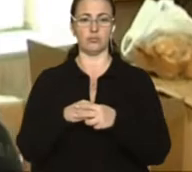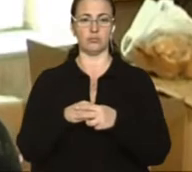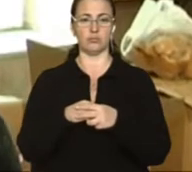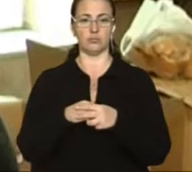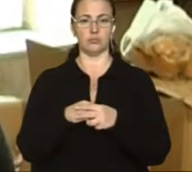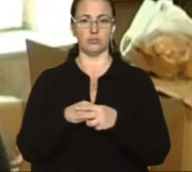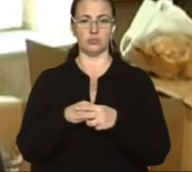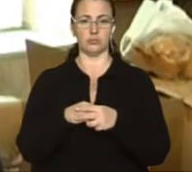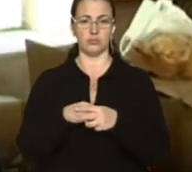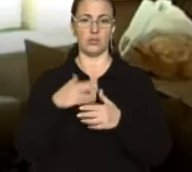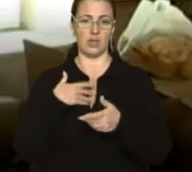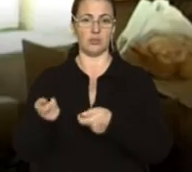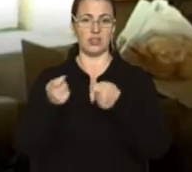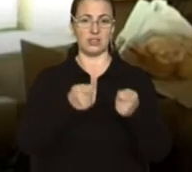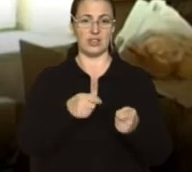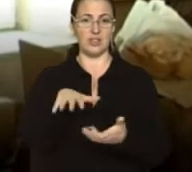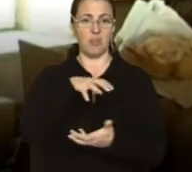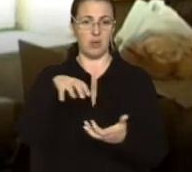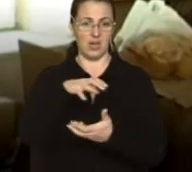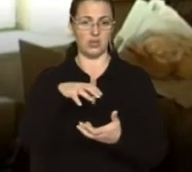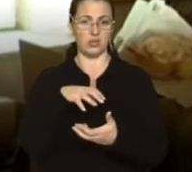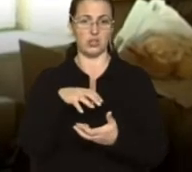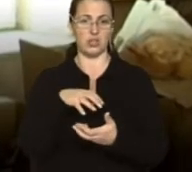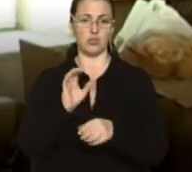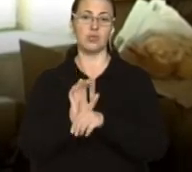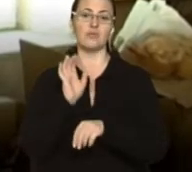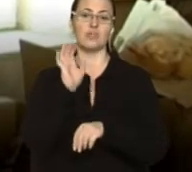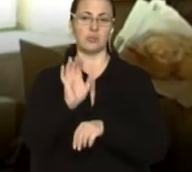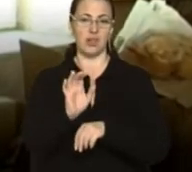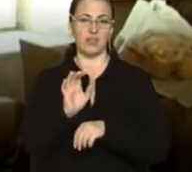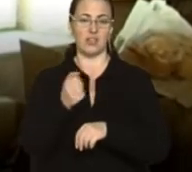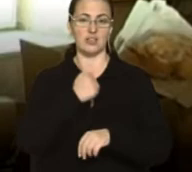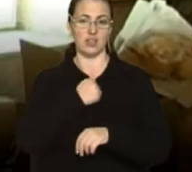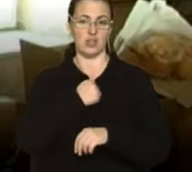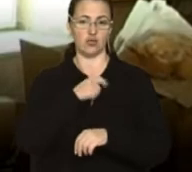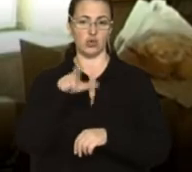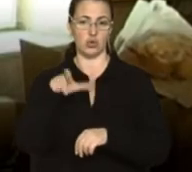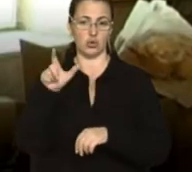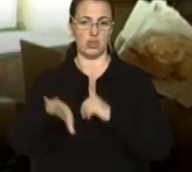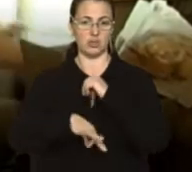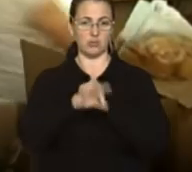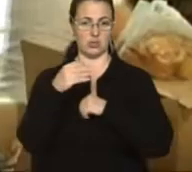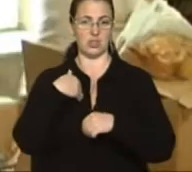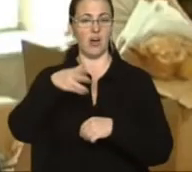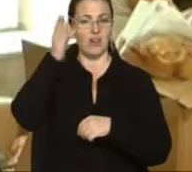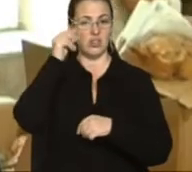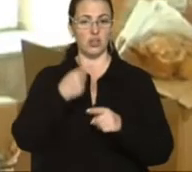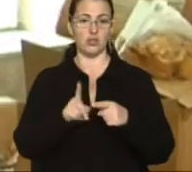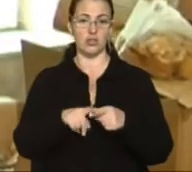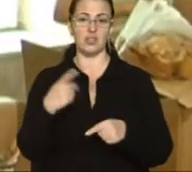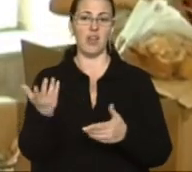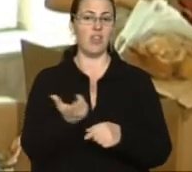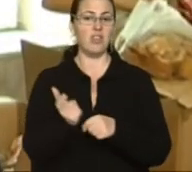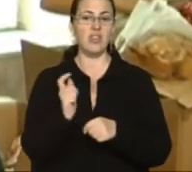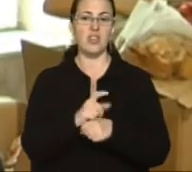Я привезла пасочки, які будуть справляти солдатам на схід. Я вважаю, що це найменше, що я